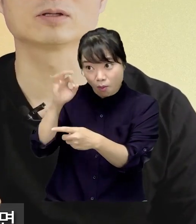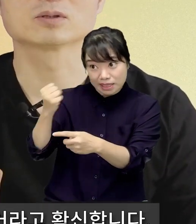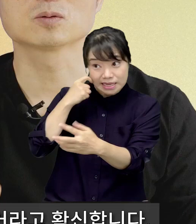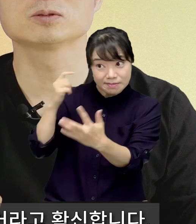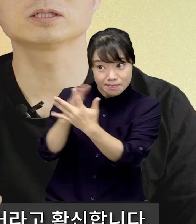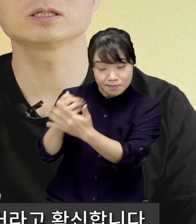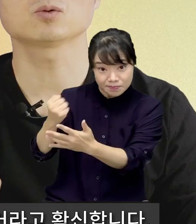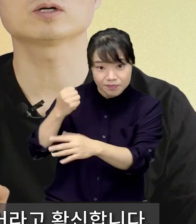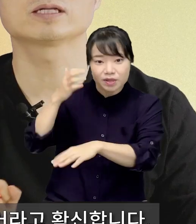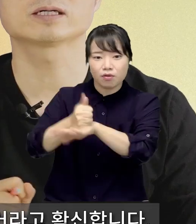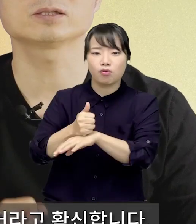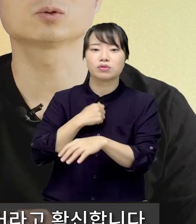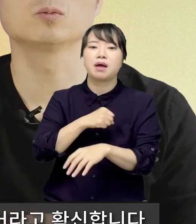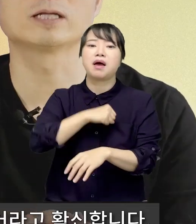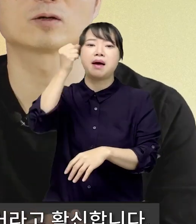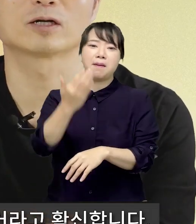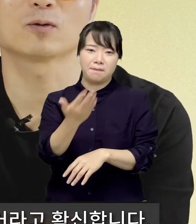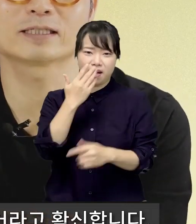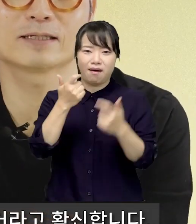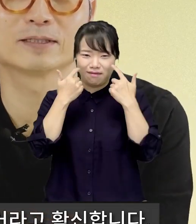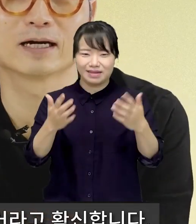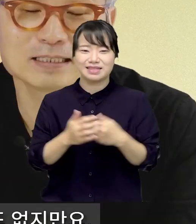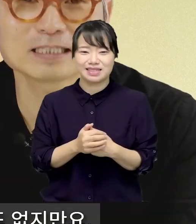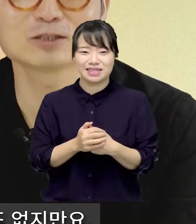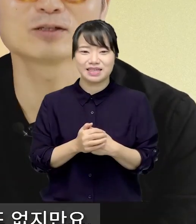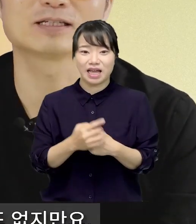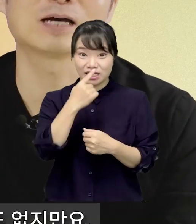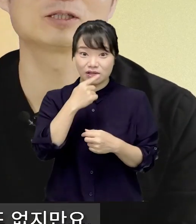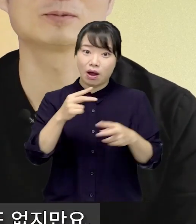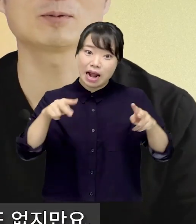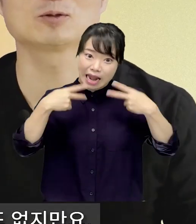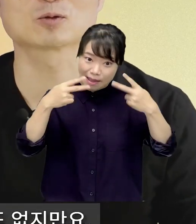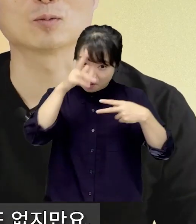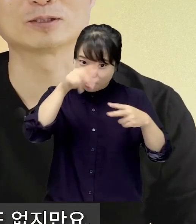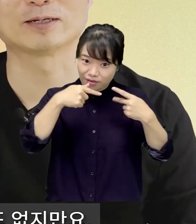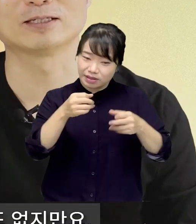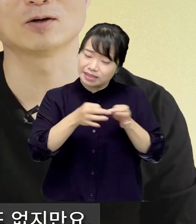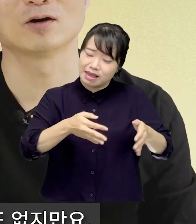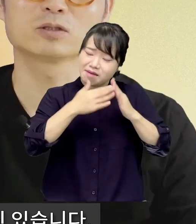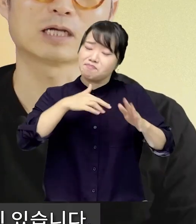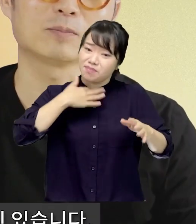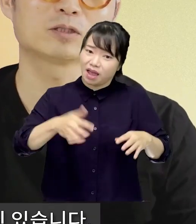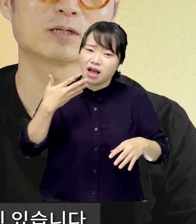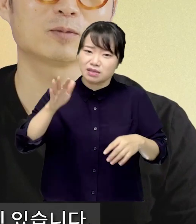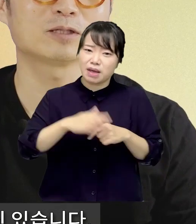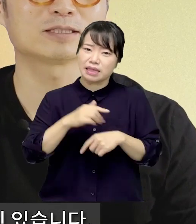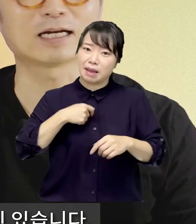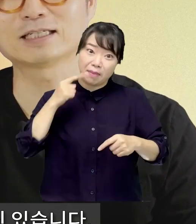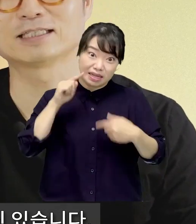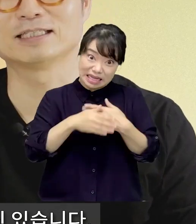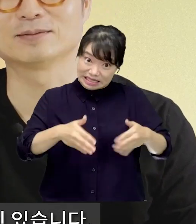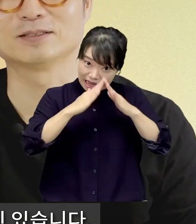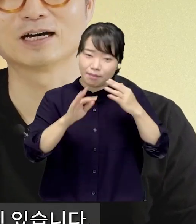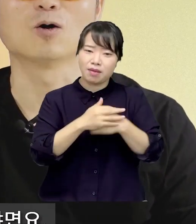갖는다면 여러분이 성공하는 데 큰 도움이 될 거라고 확실합니다. 사실 전 라면집을 해본 적도 없지만요. 저는 라면집을 하면 잘할 자신이 있습니다.